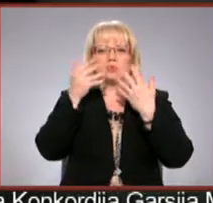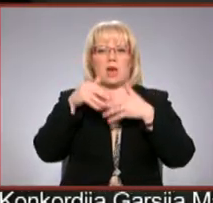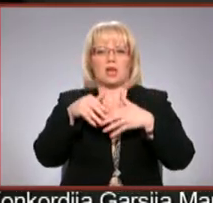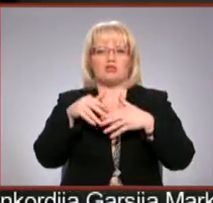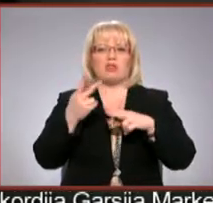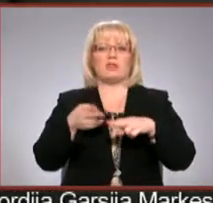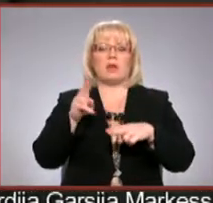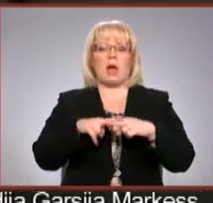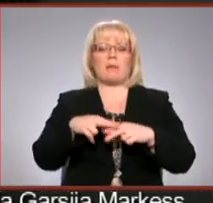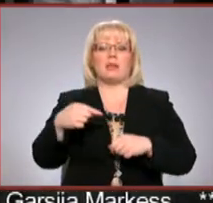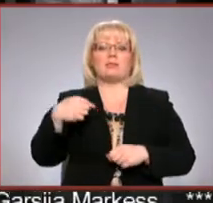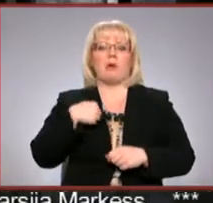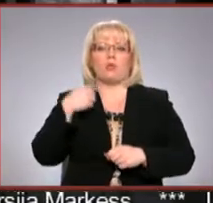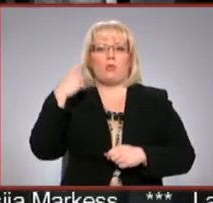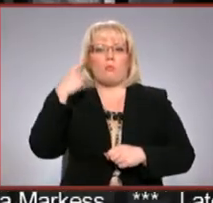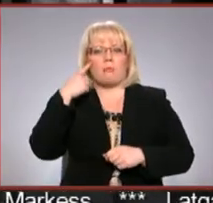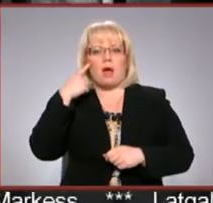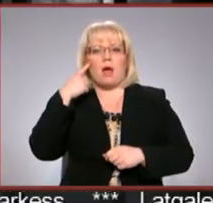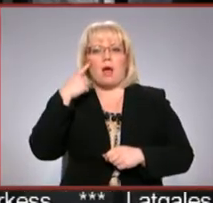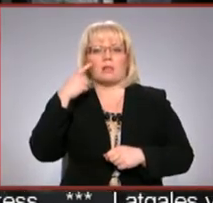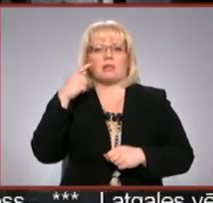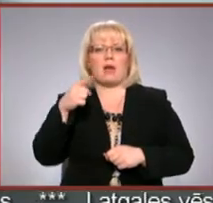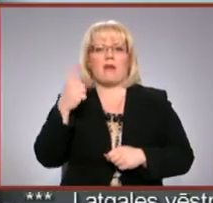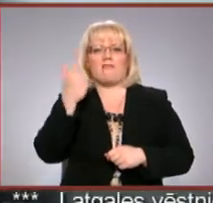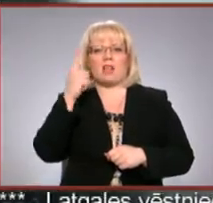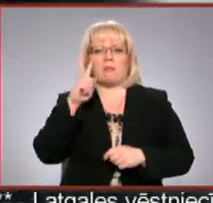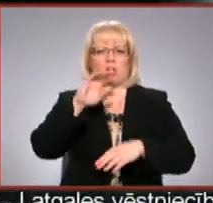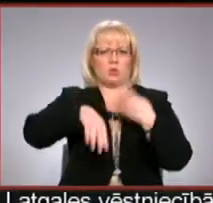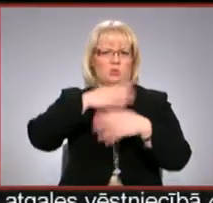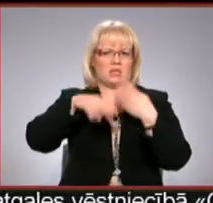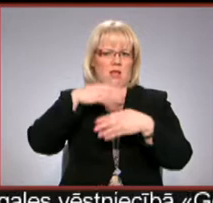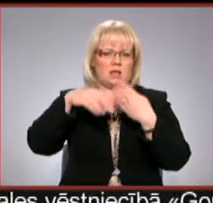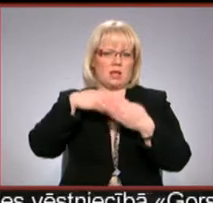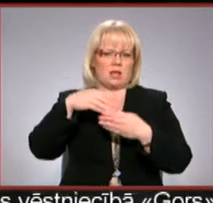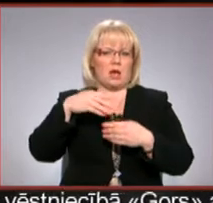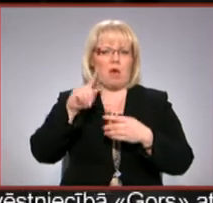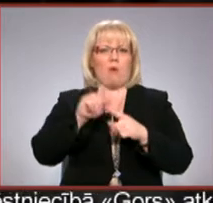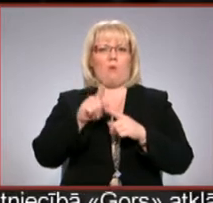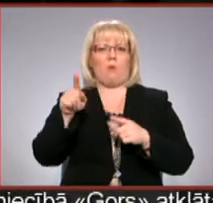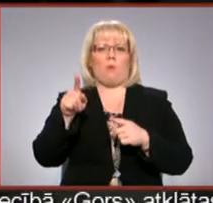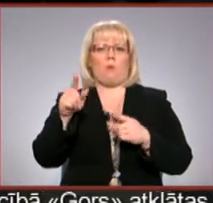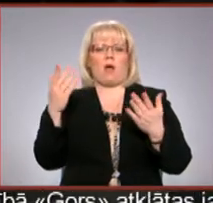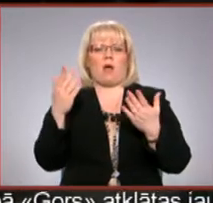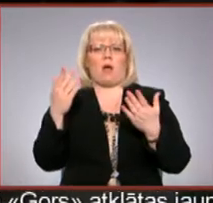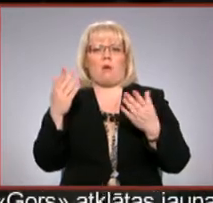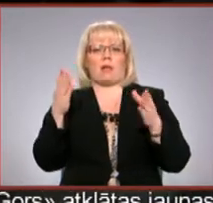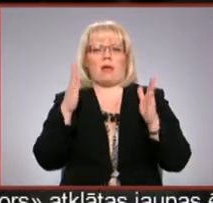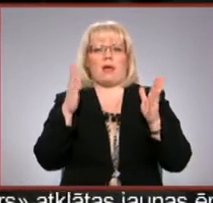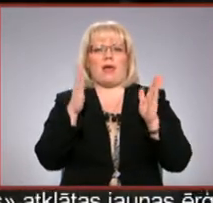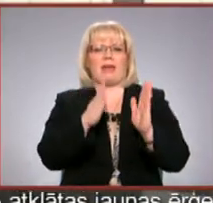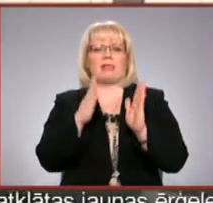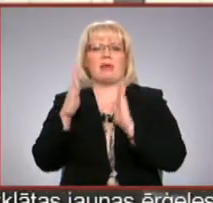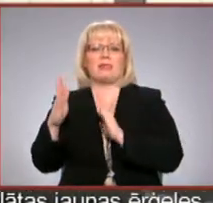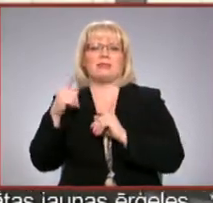manuprāt, filma kļūst jūceklīga un eklektiska. Es domāju, ka šī